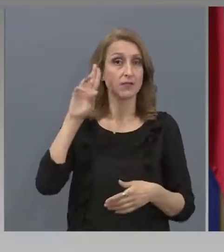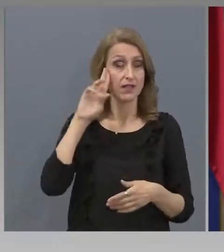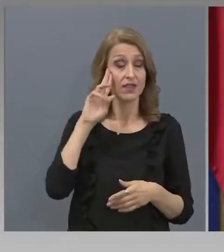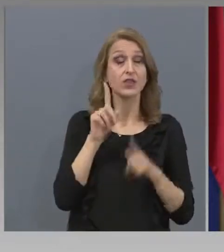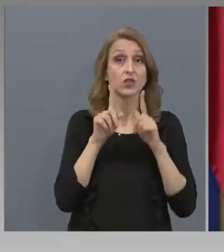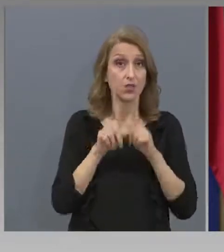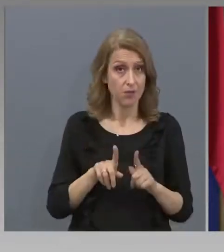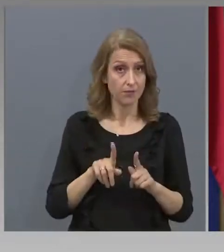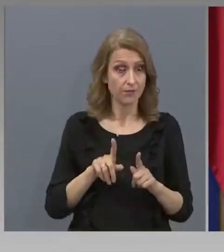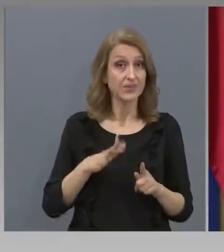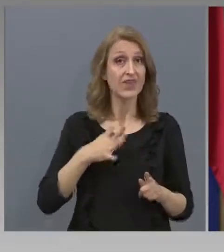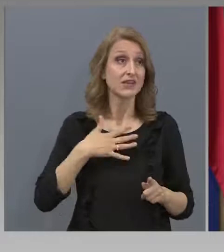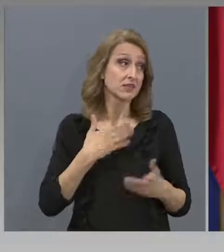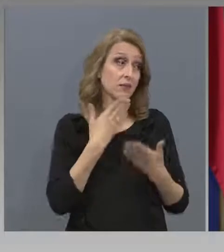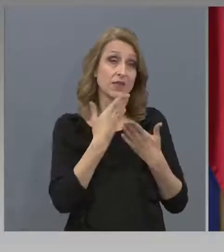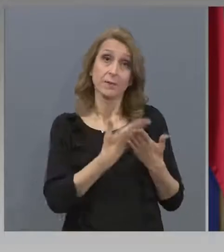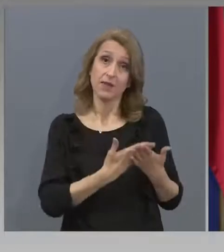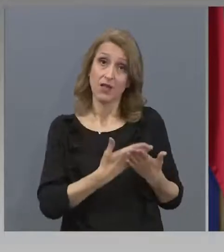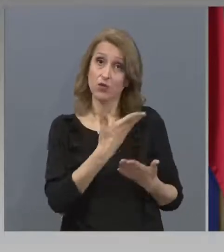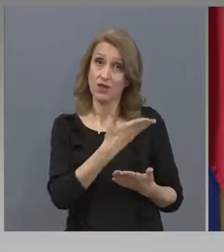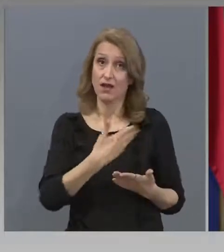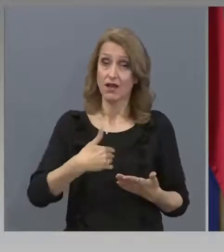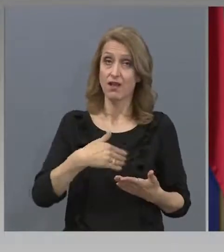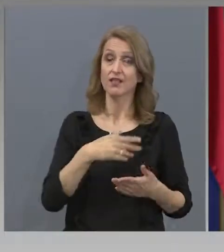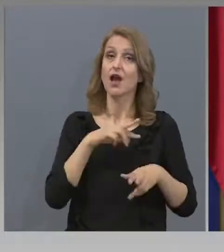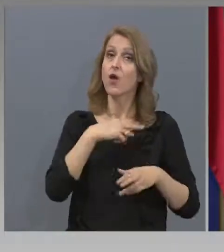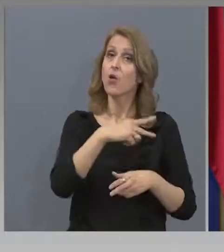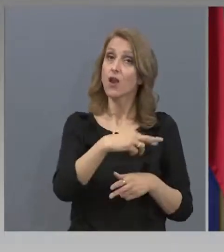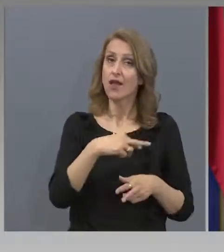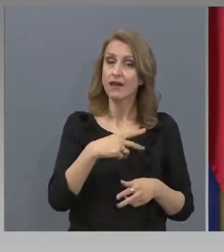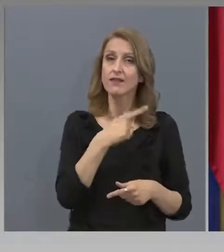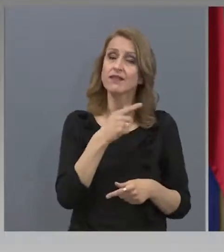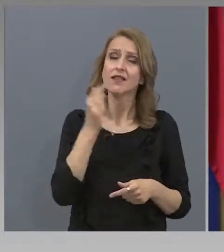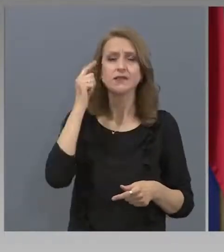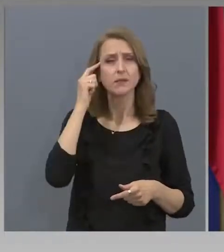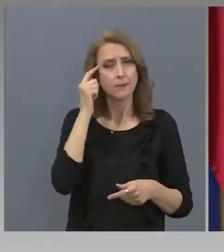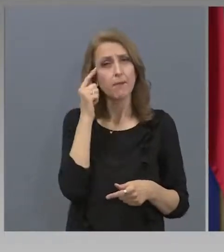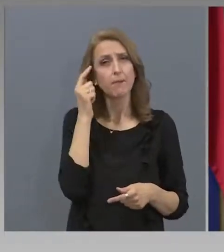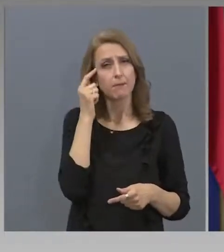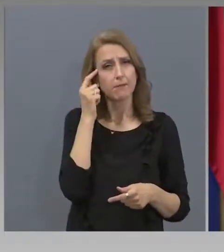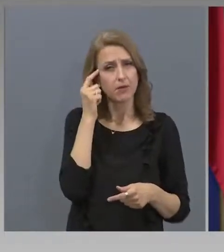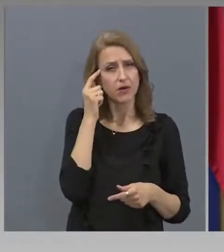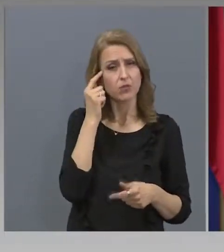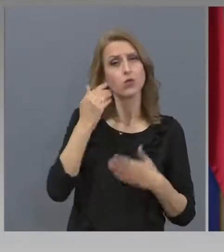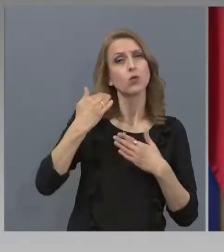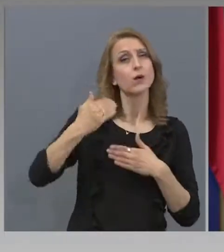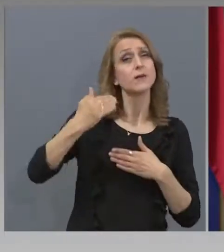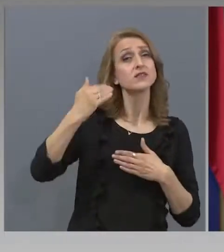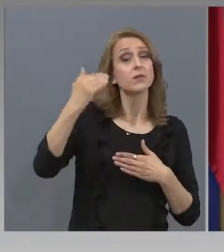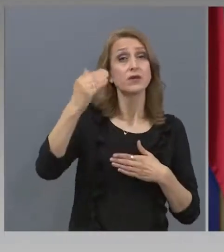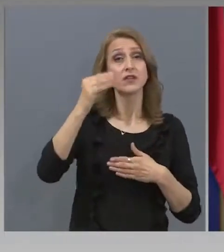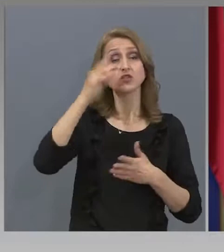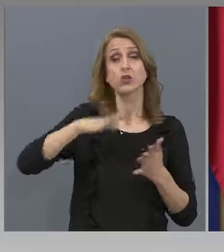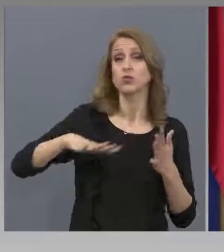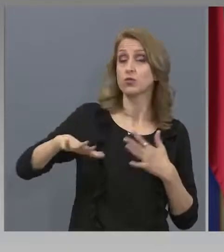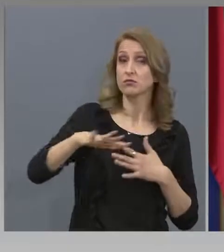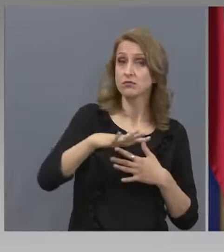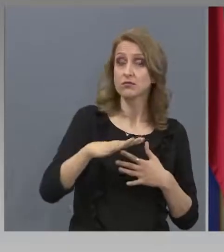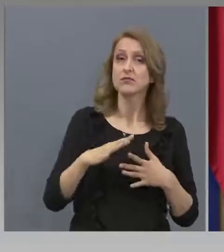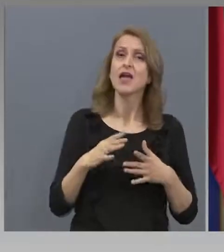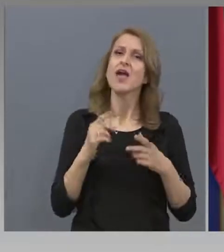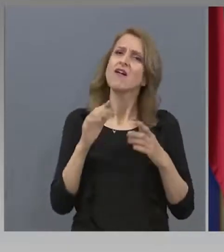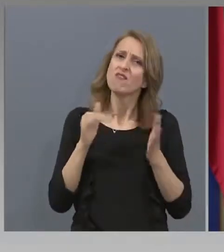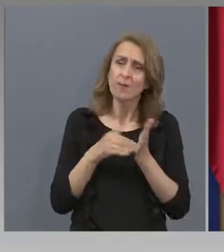искам да благодаря на колегите, че с мъдрост, отговорност към бъдещето на държавата, дори по трудните теми, дори с спор